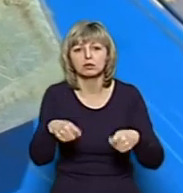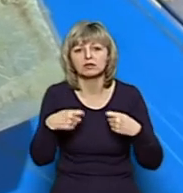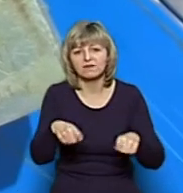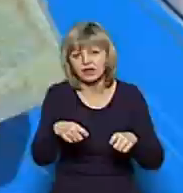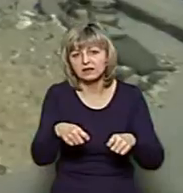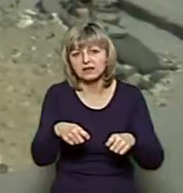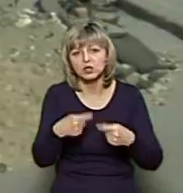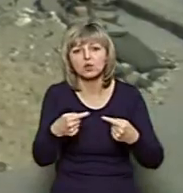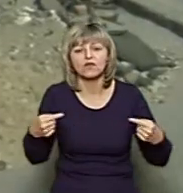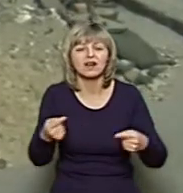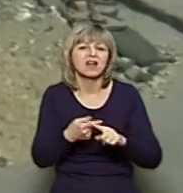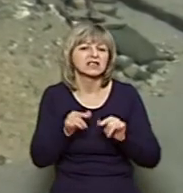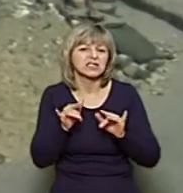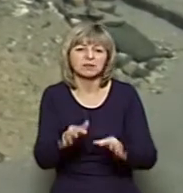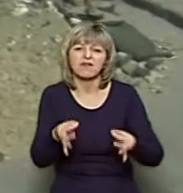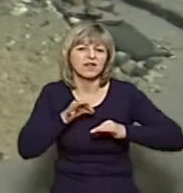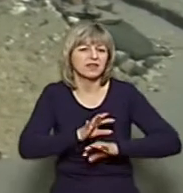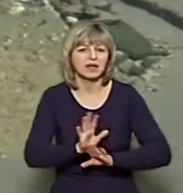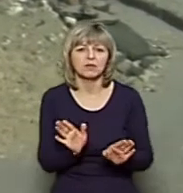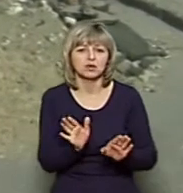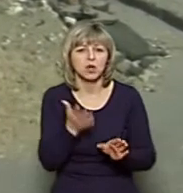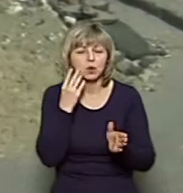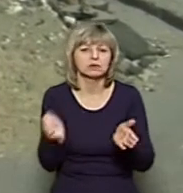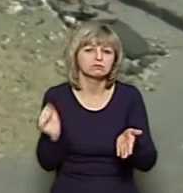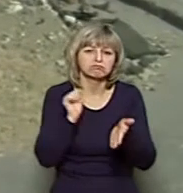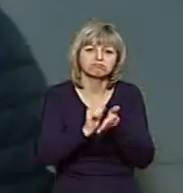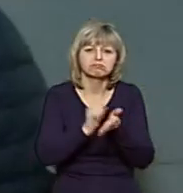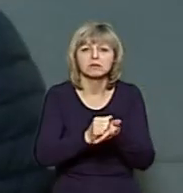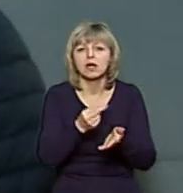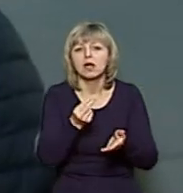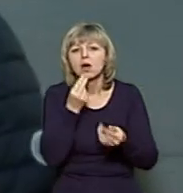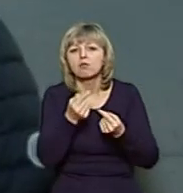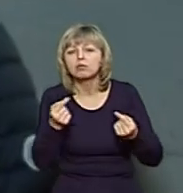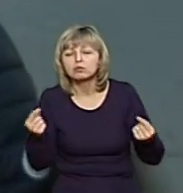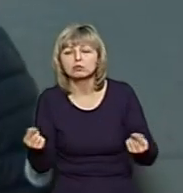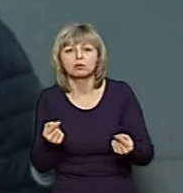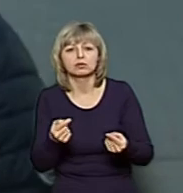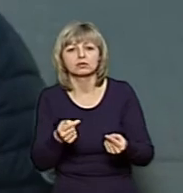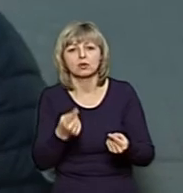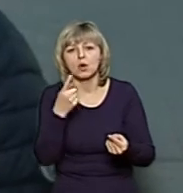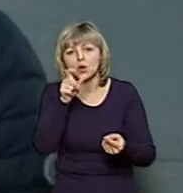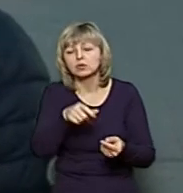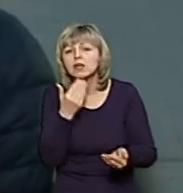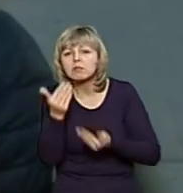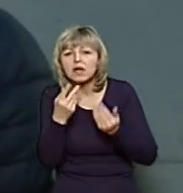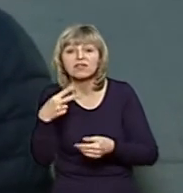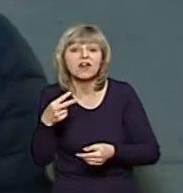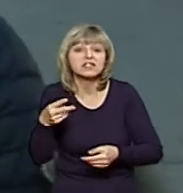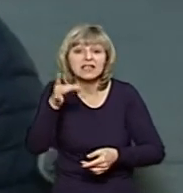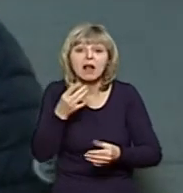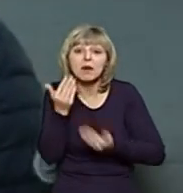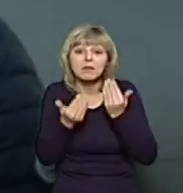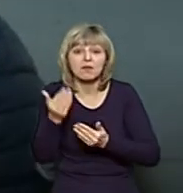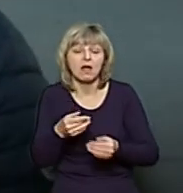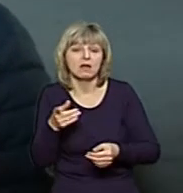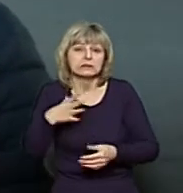каже, що справа неприбуткова. Ти виставляєш свою продукцію, людина задає питання, 20 питань, ти відповідаєш